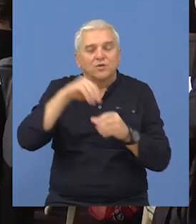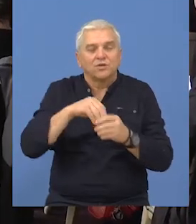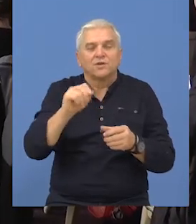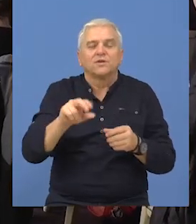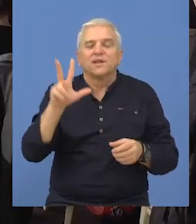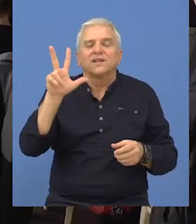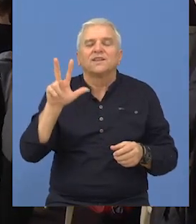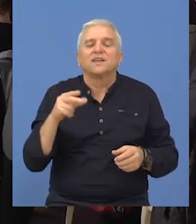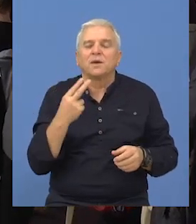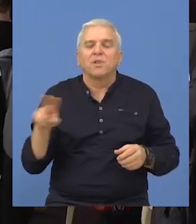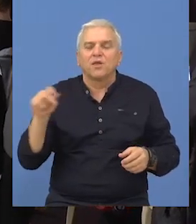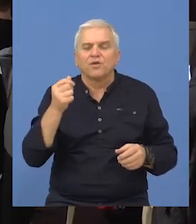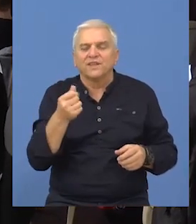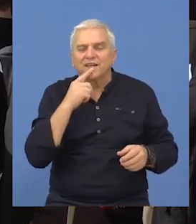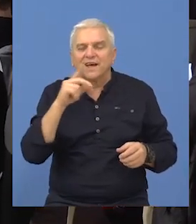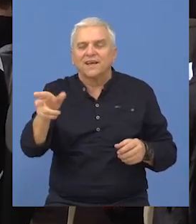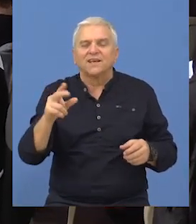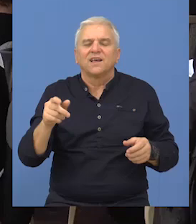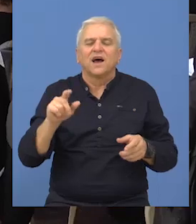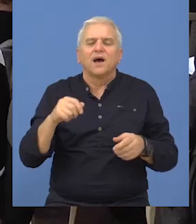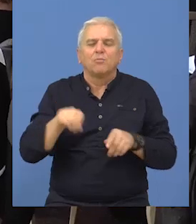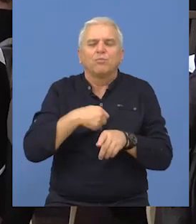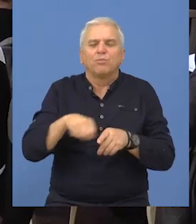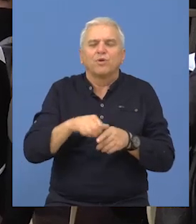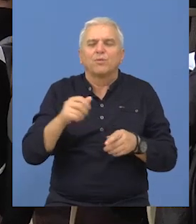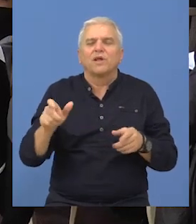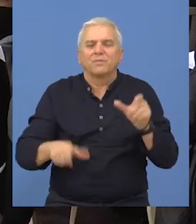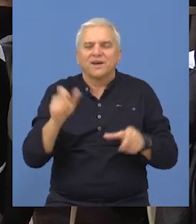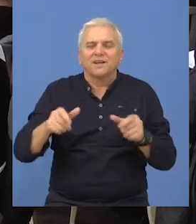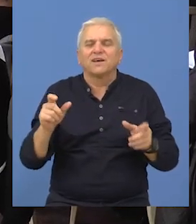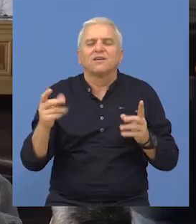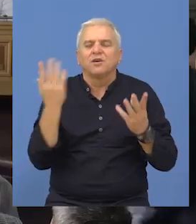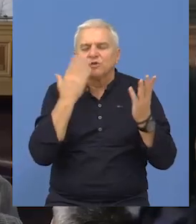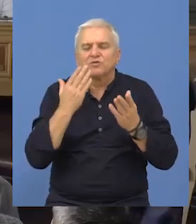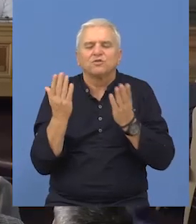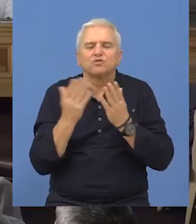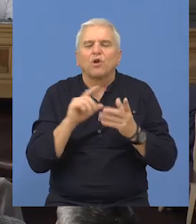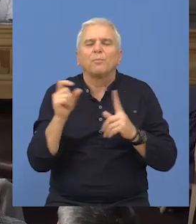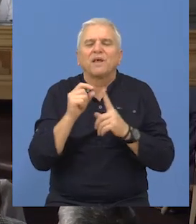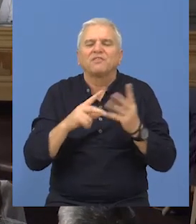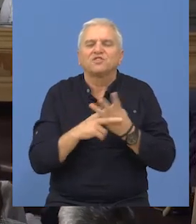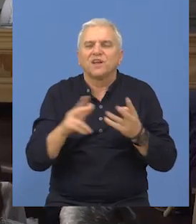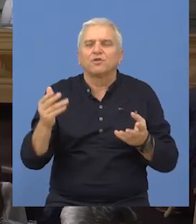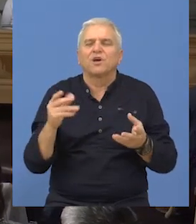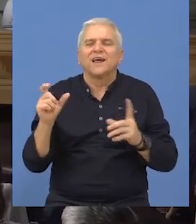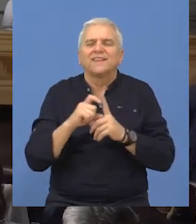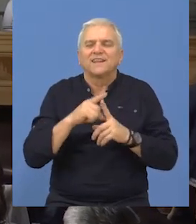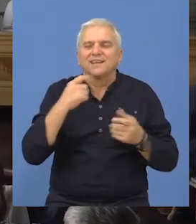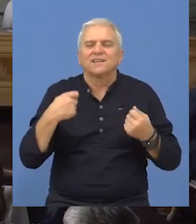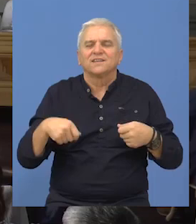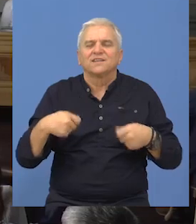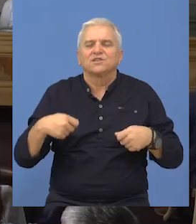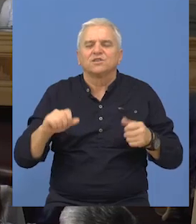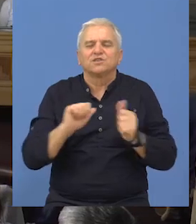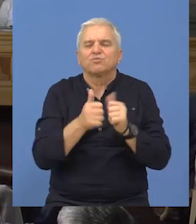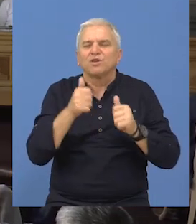uvršteno je i više od 3 milijona dinara za rešavanje problema grejanja u osnovnoj školi Petevišandoru Drljanu, kao i sredstva za